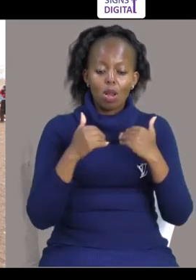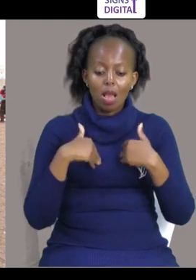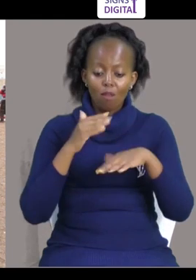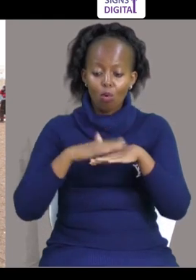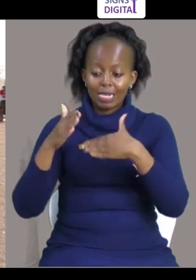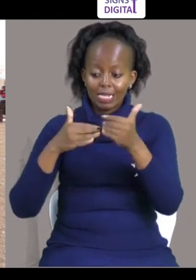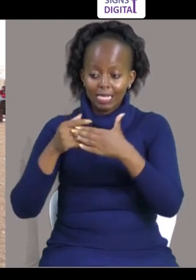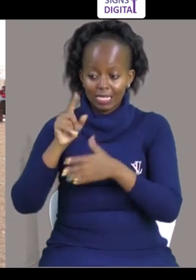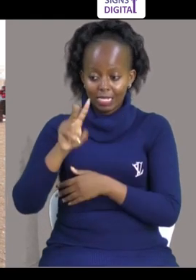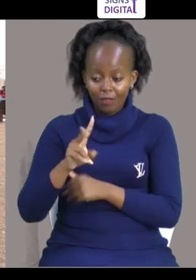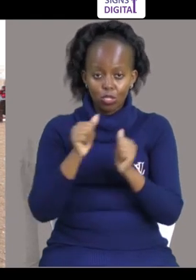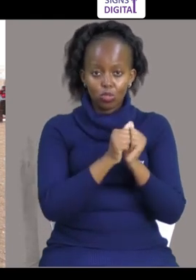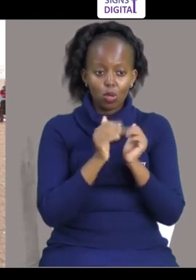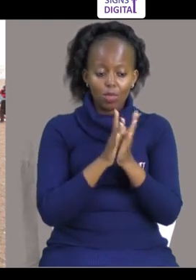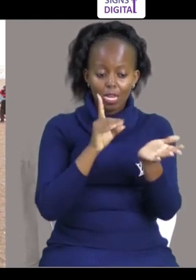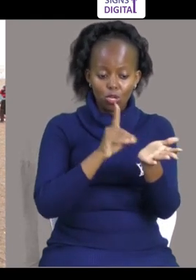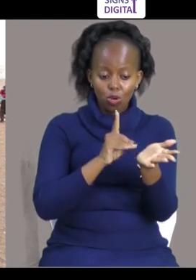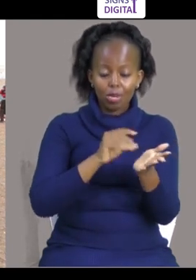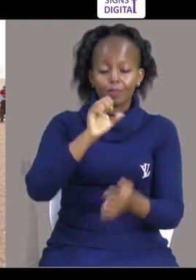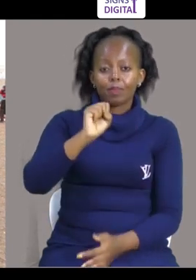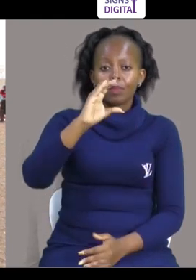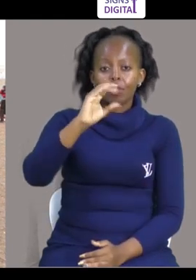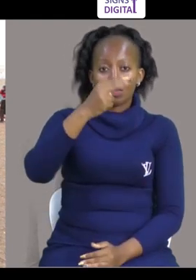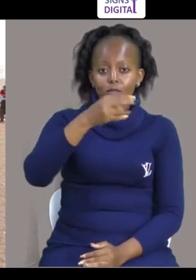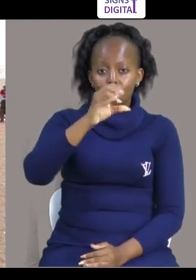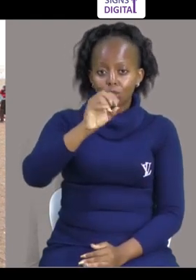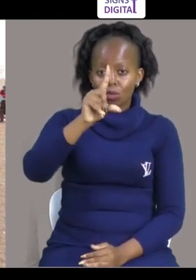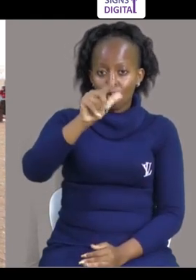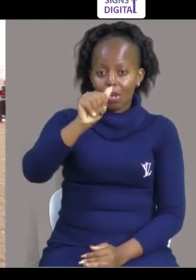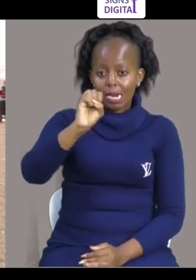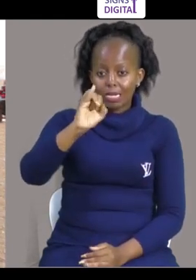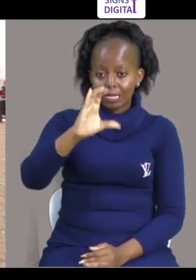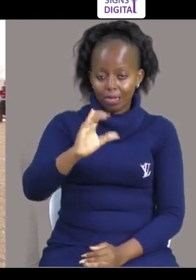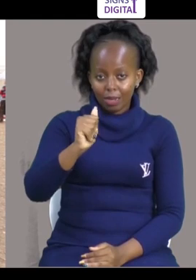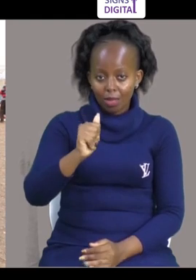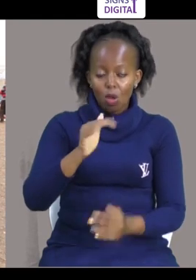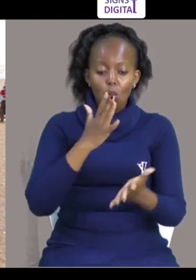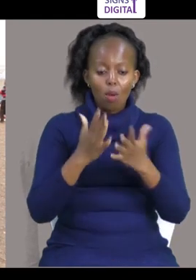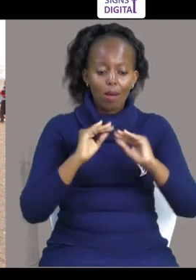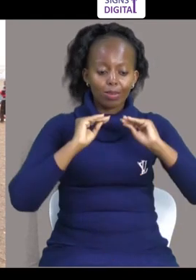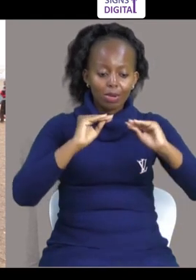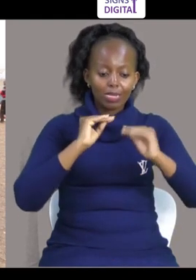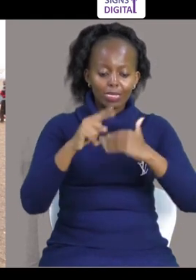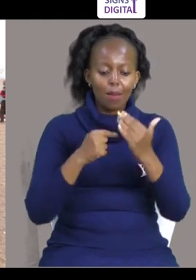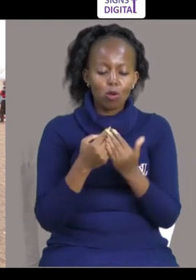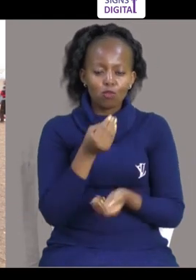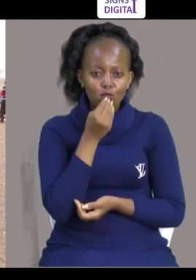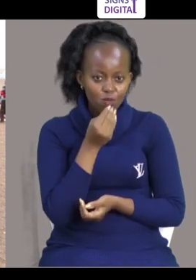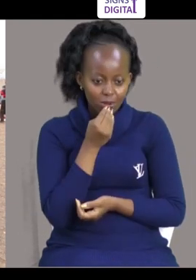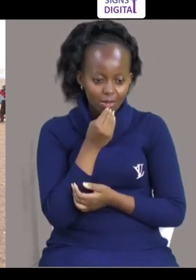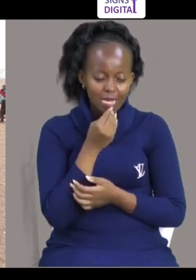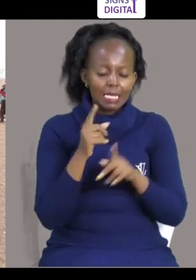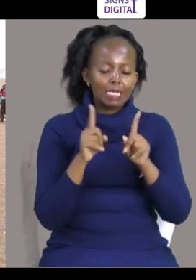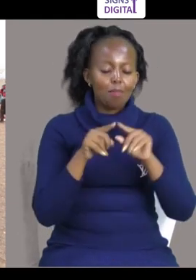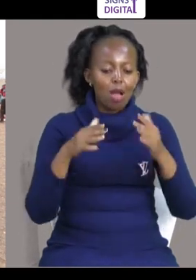Tutakuwa Nazo Kwenye Science Television Tukiwa Na Dr. Scholastica Atakuwa Nawaletea Program Ya Kukumbisha Kukusu Kila